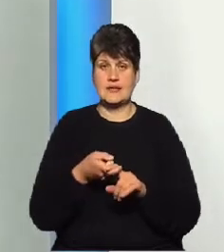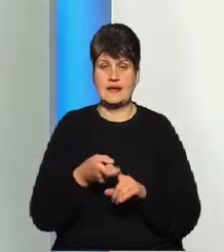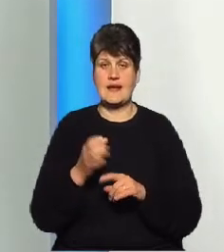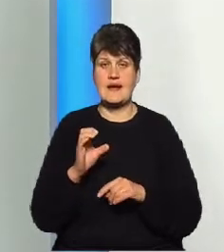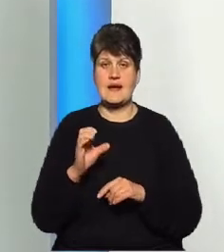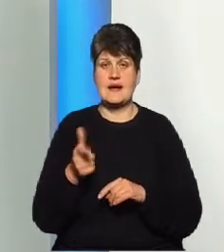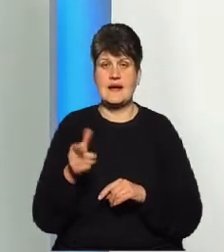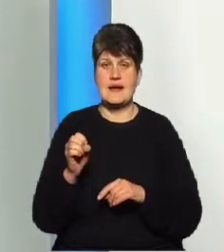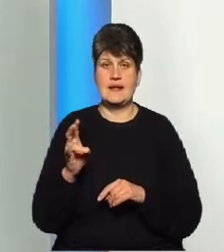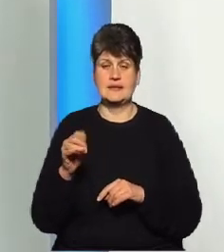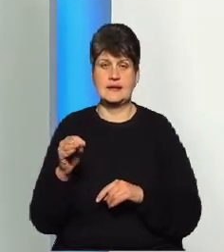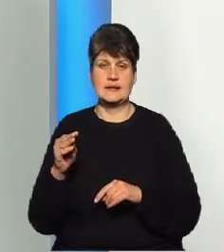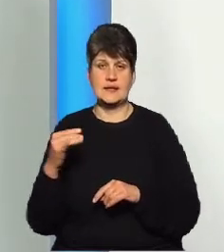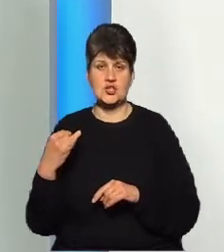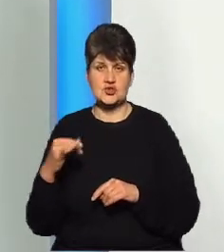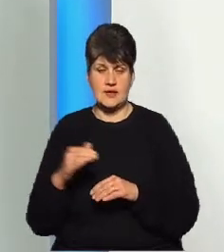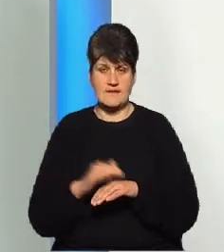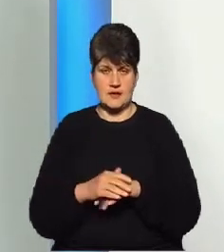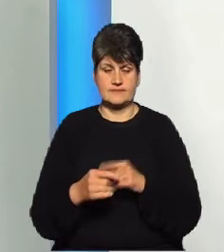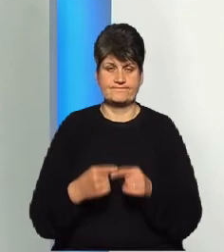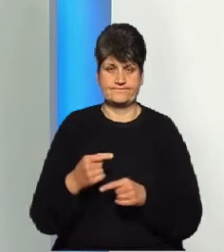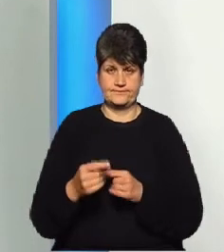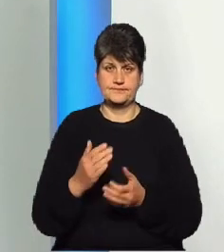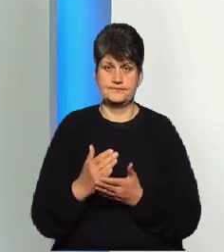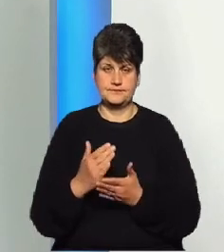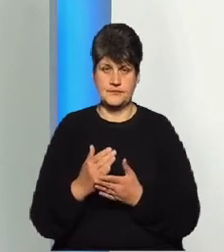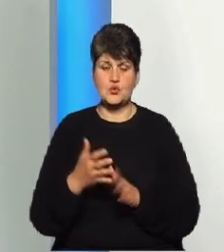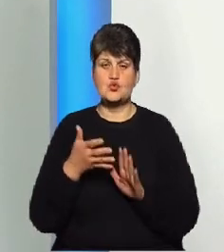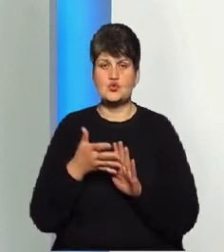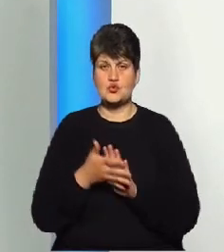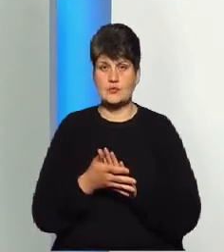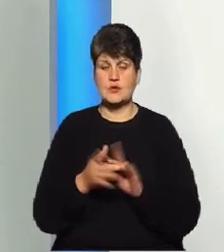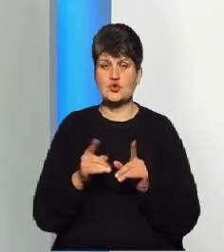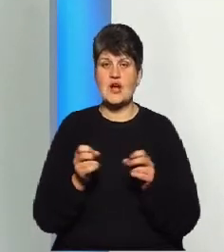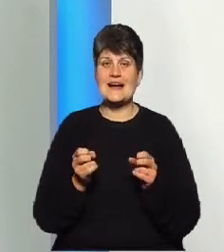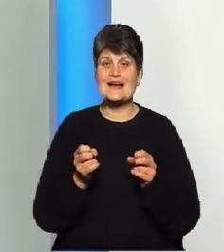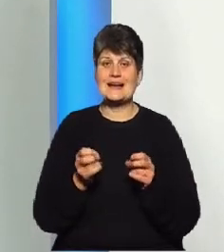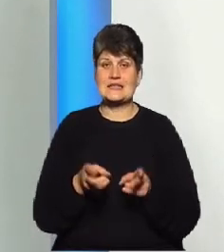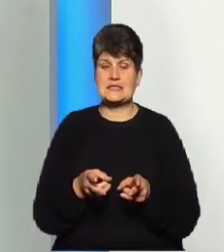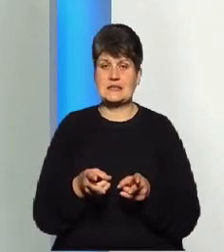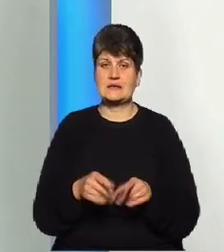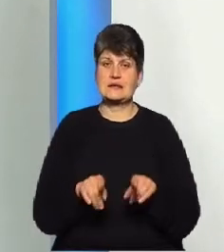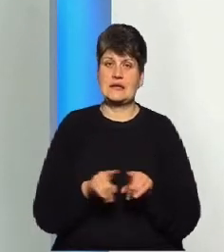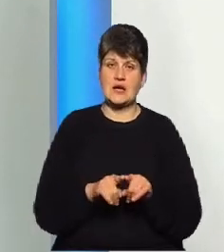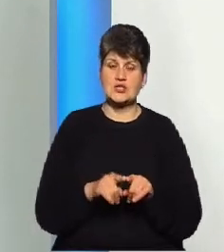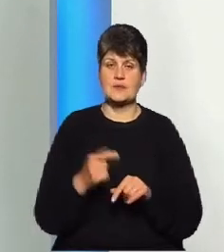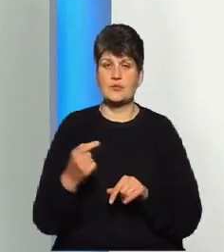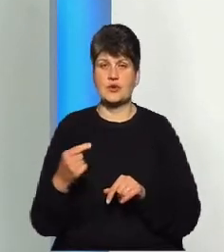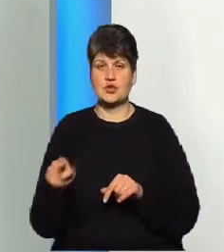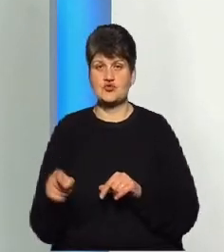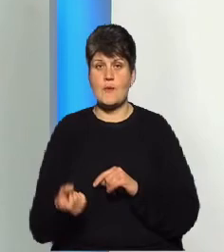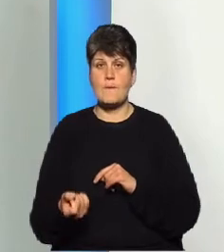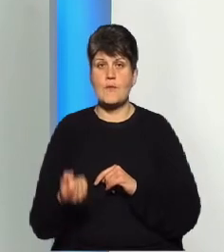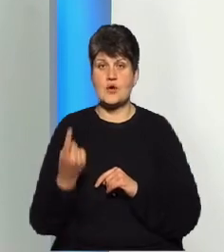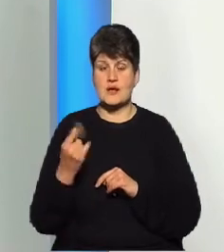наслідству, то зрозуміло, що ризик так чи інакше їх появи, інсульту, він досить є